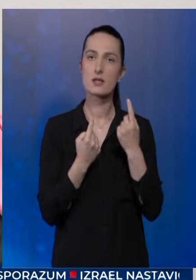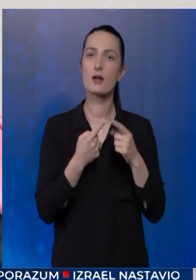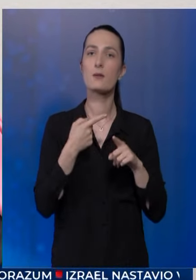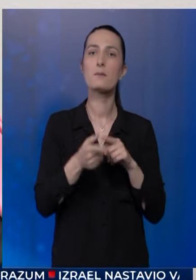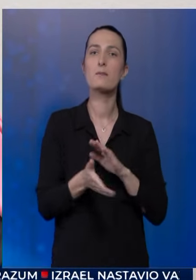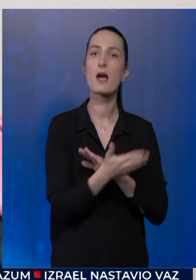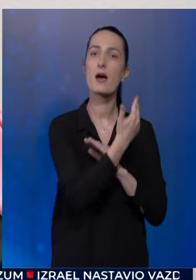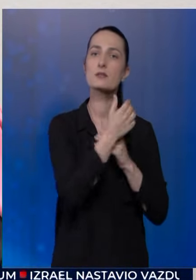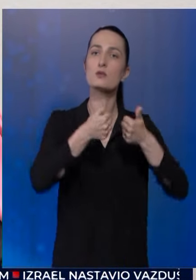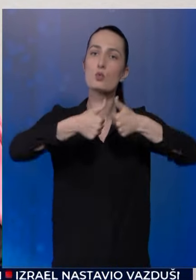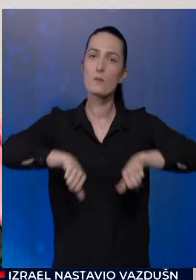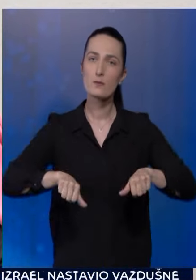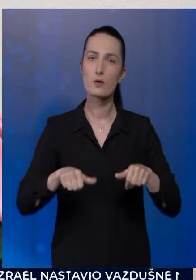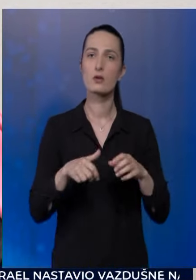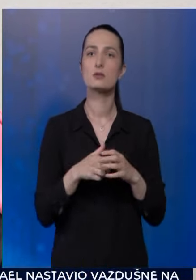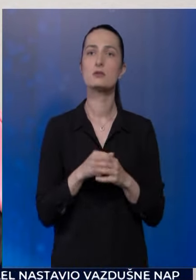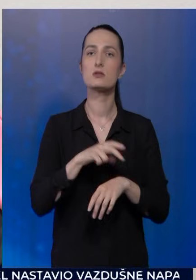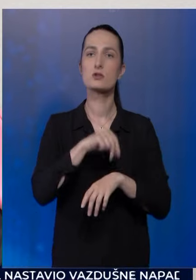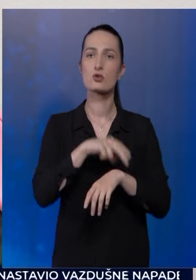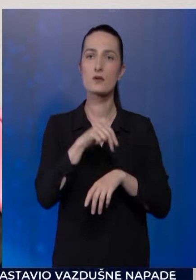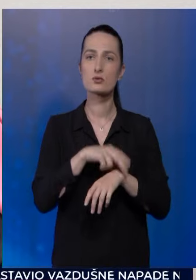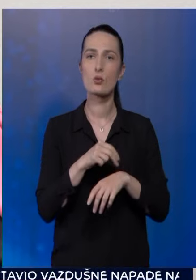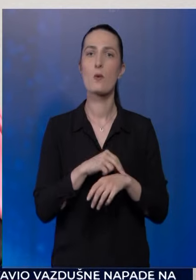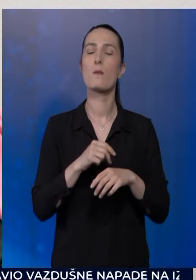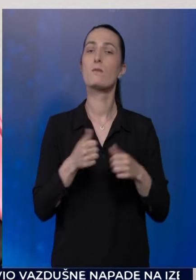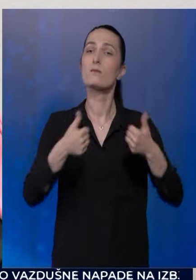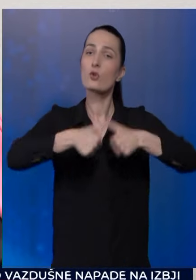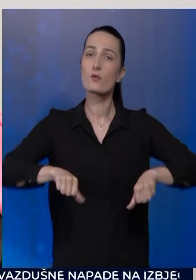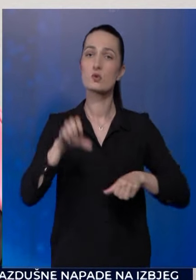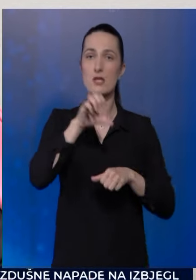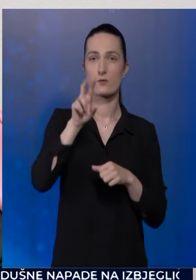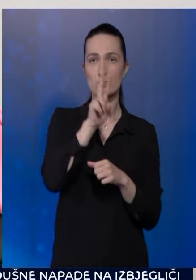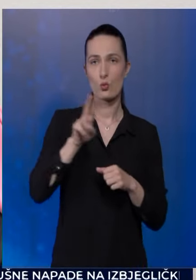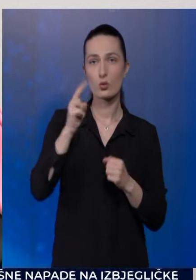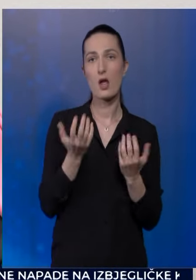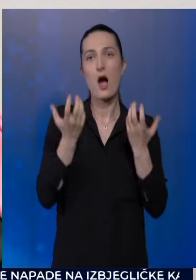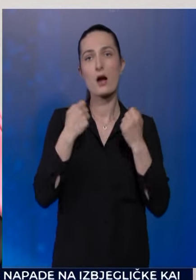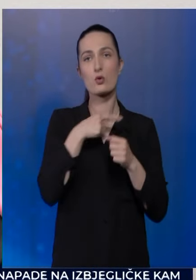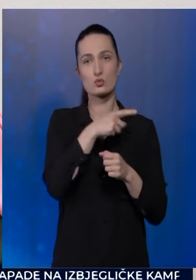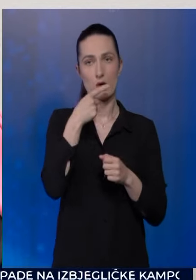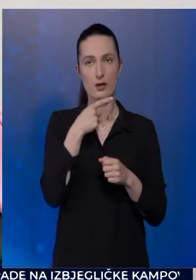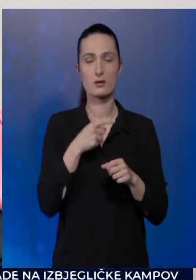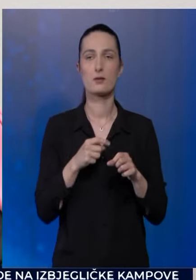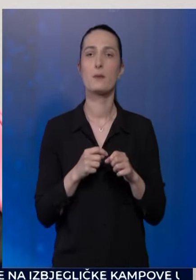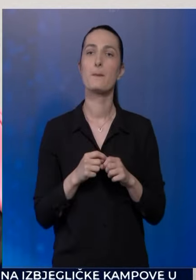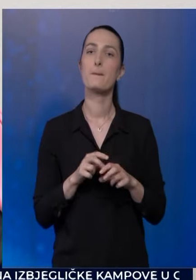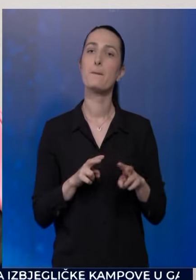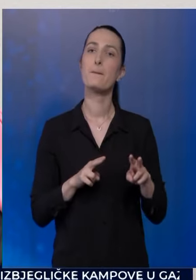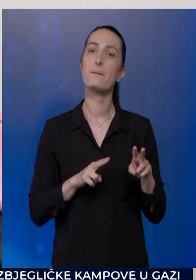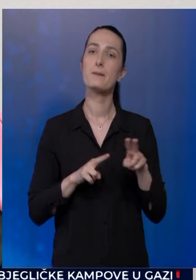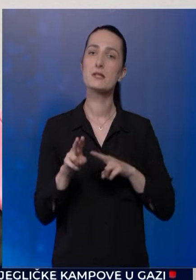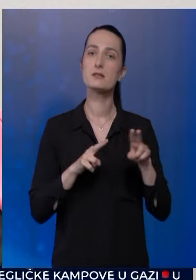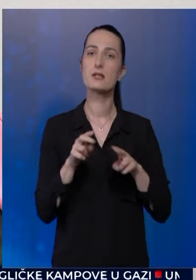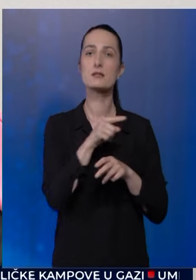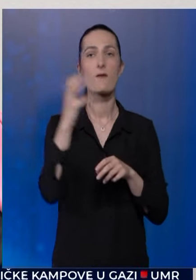win-win-win situacija, jer migracije su prioritet za švedsku vladu, prioritet su za Evropsku uniju, a kao